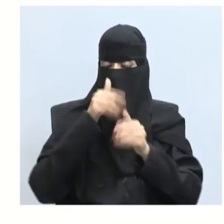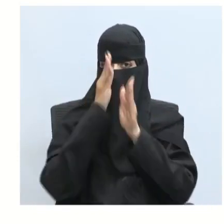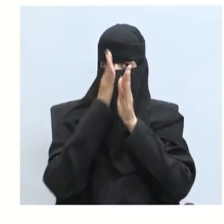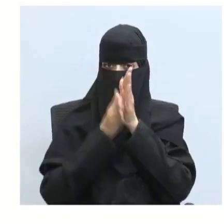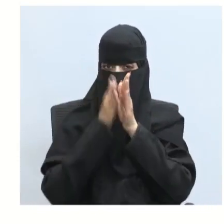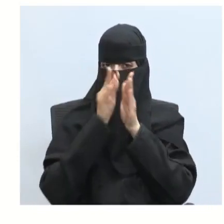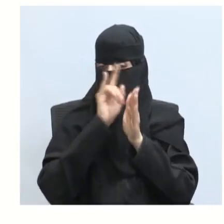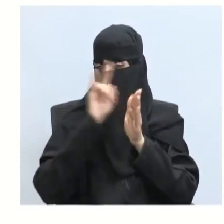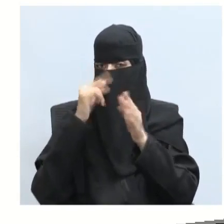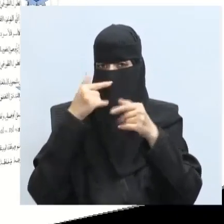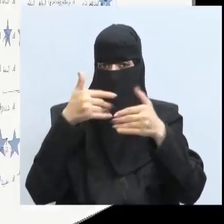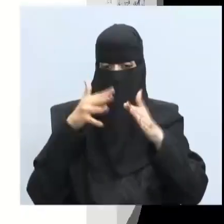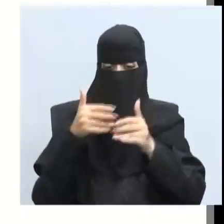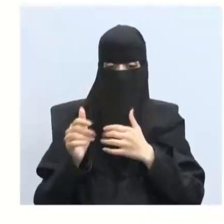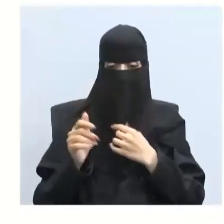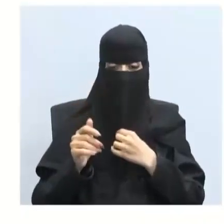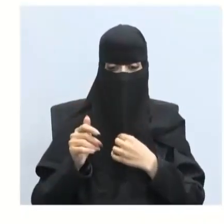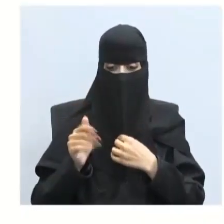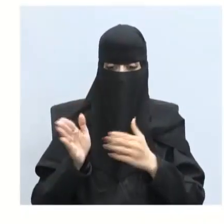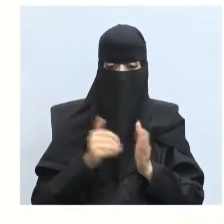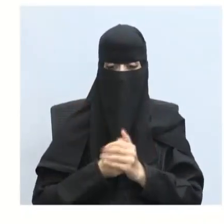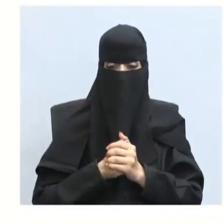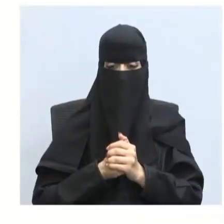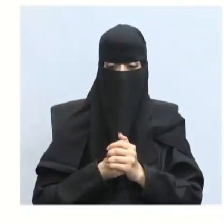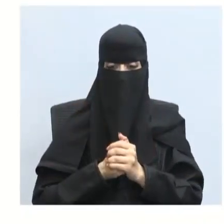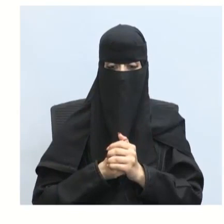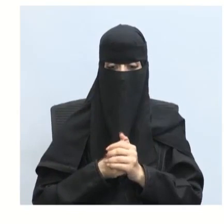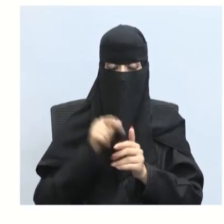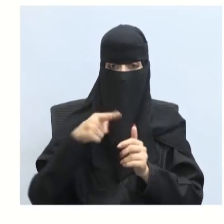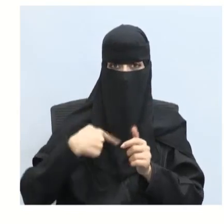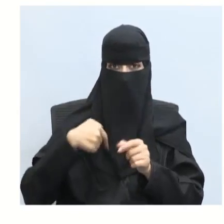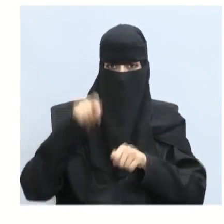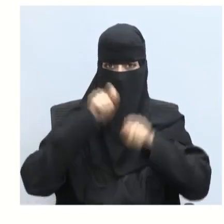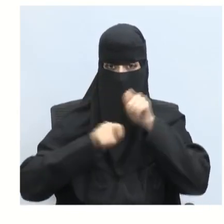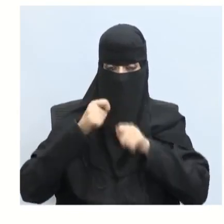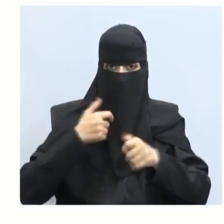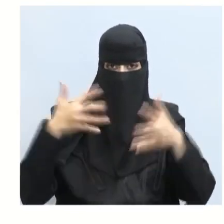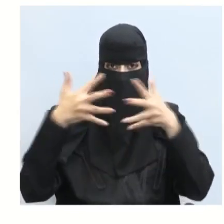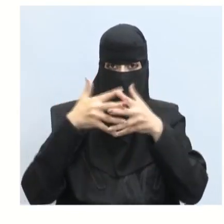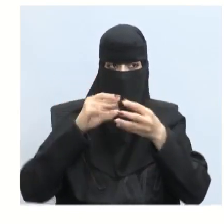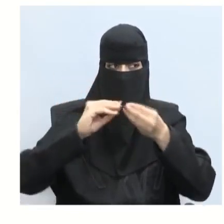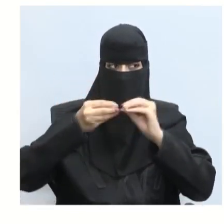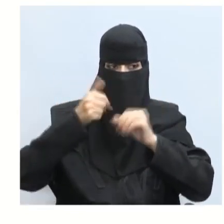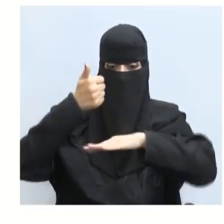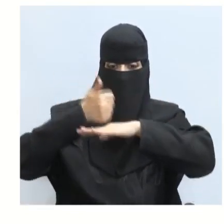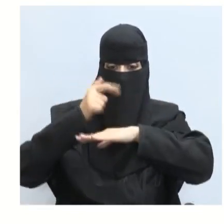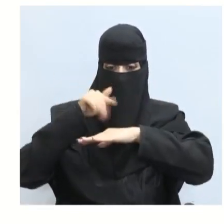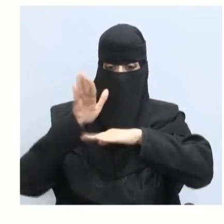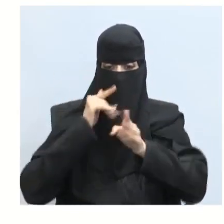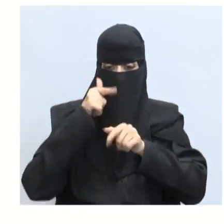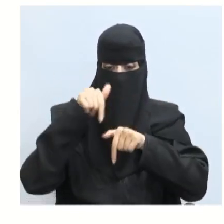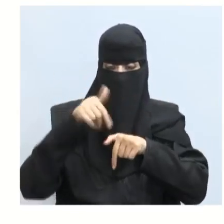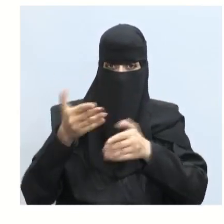غير شفاف تسمى عملية مسج الألوان الأساسية